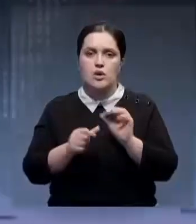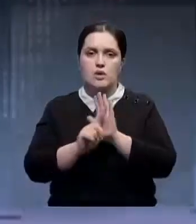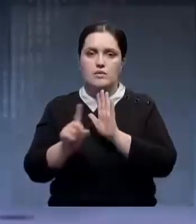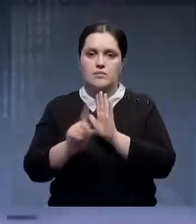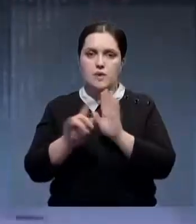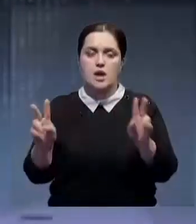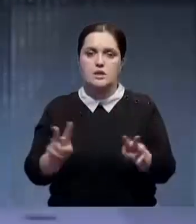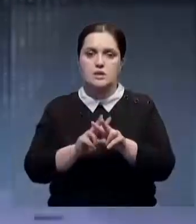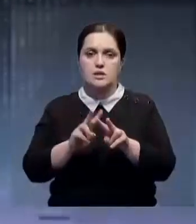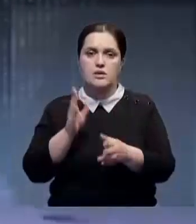из Астаны в Доху.